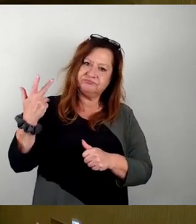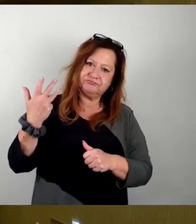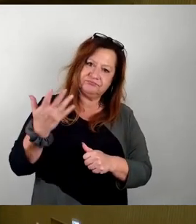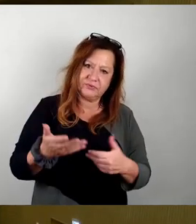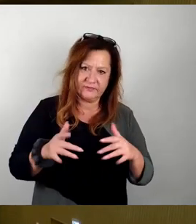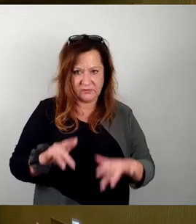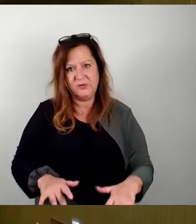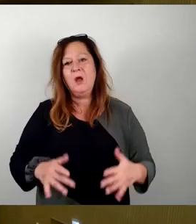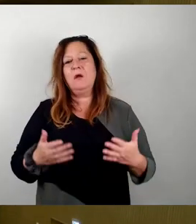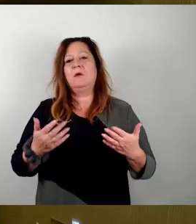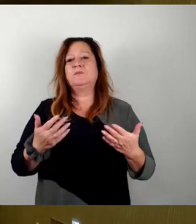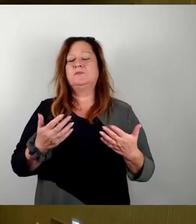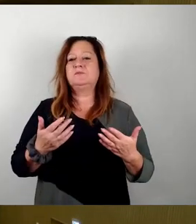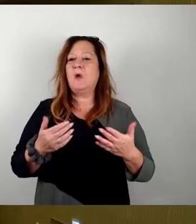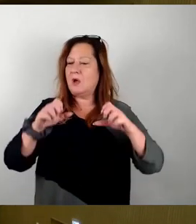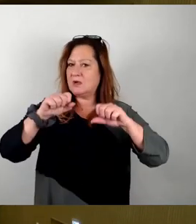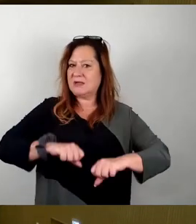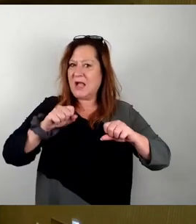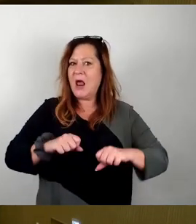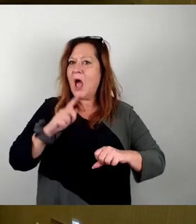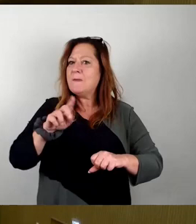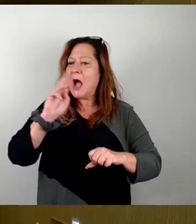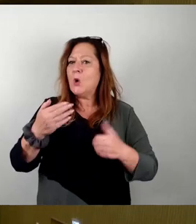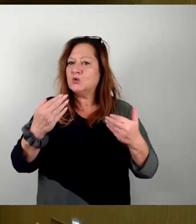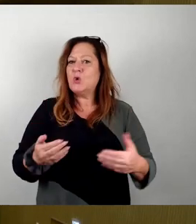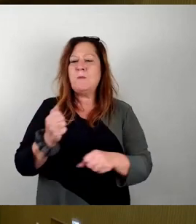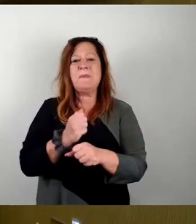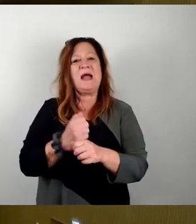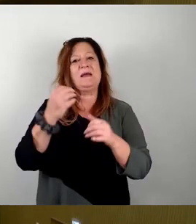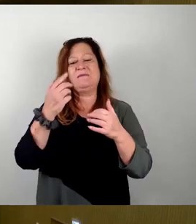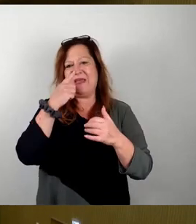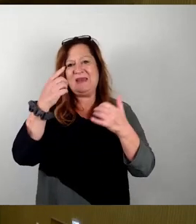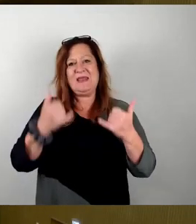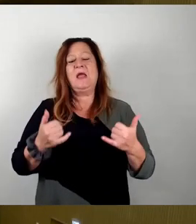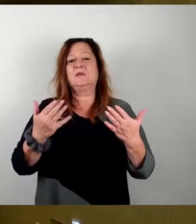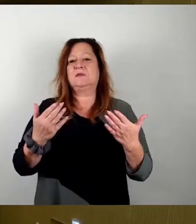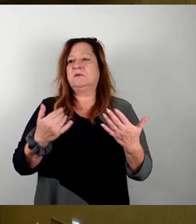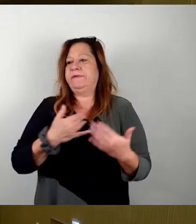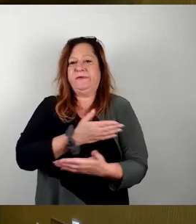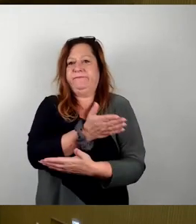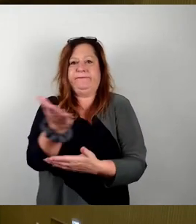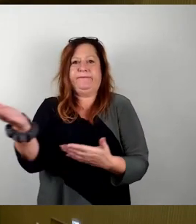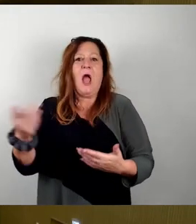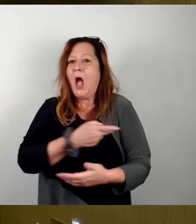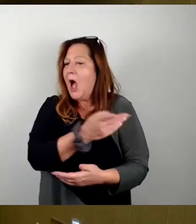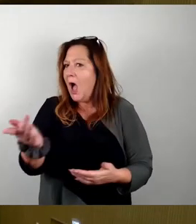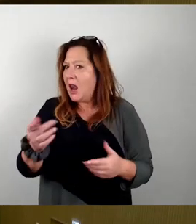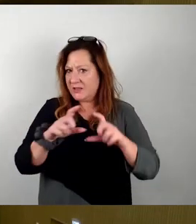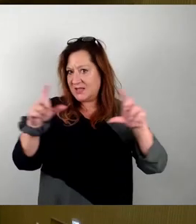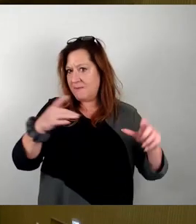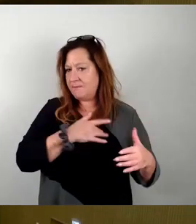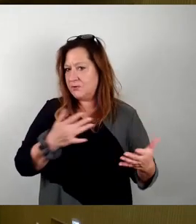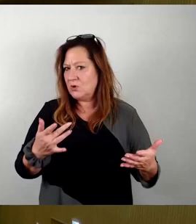könnten. Wir können das aber auch so machen, wenn Sie einverstanden sind, da es ja fast jeden irgendwie betrifft, dass wir das irgendwie in der